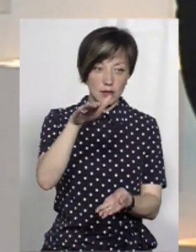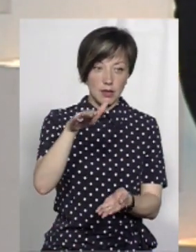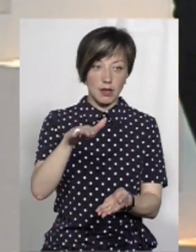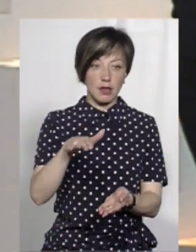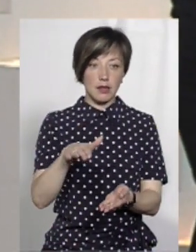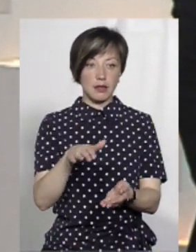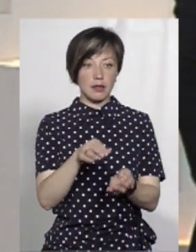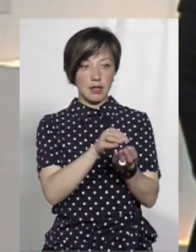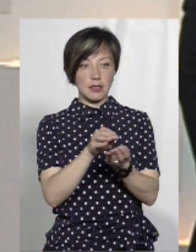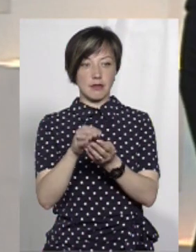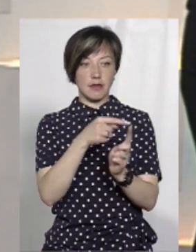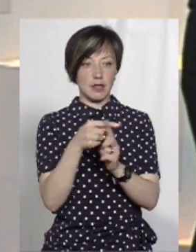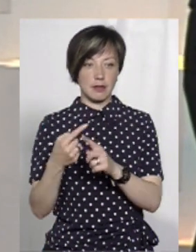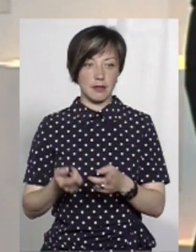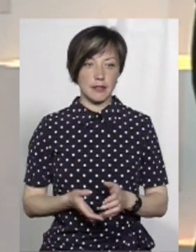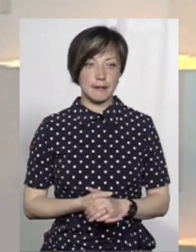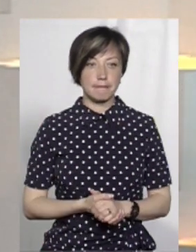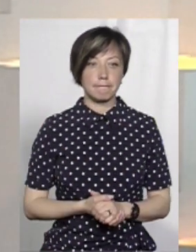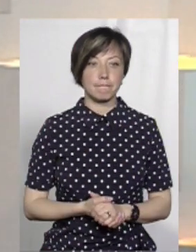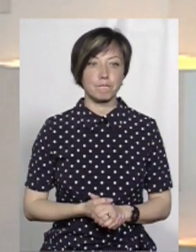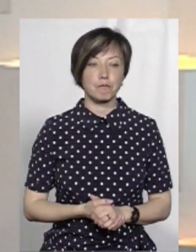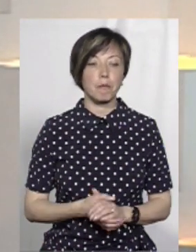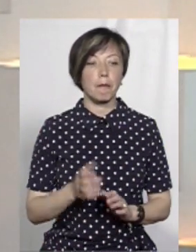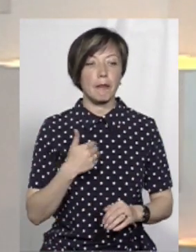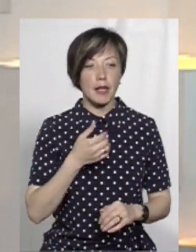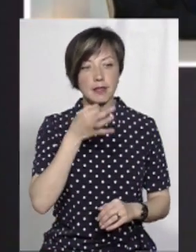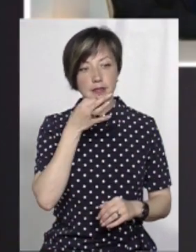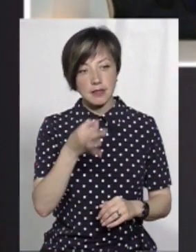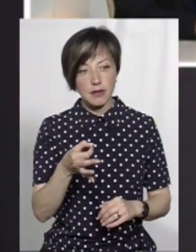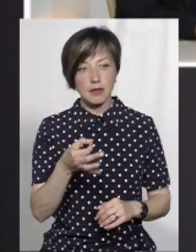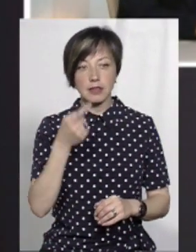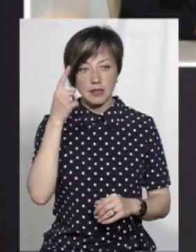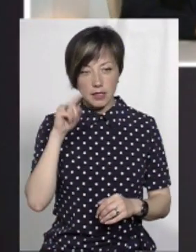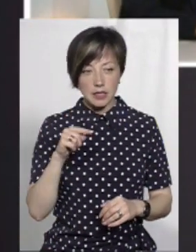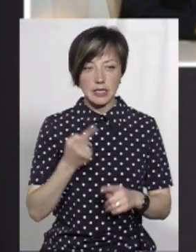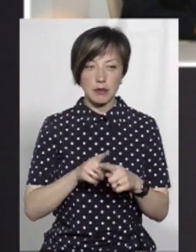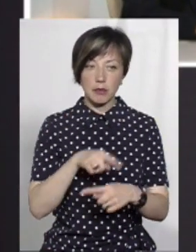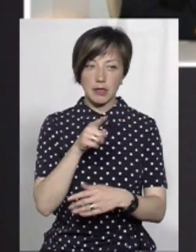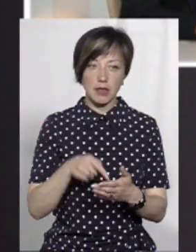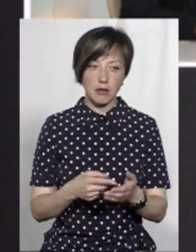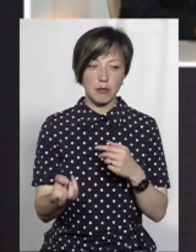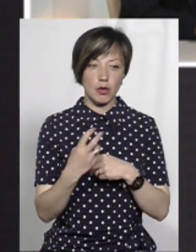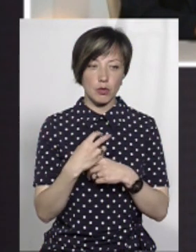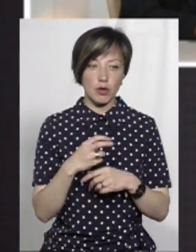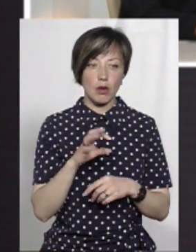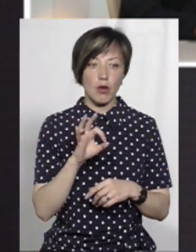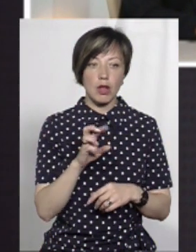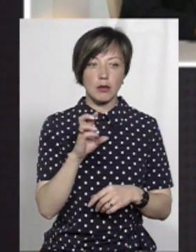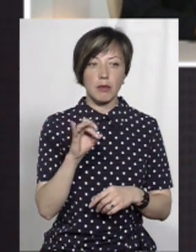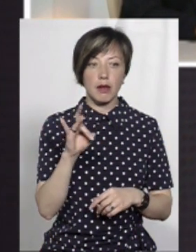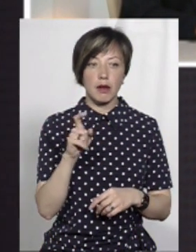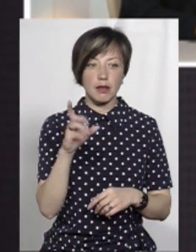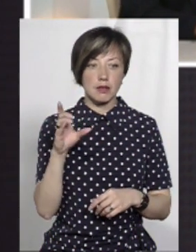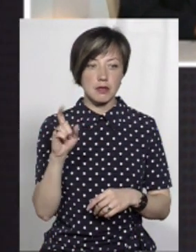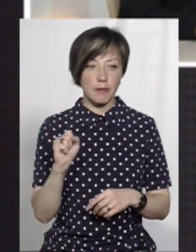це все на цвінтарі. Ці гроби, надгробки і так далі. І я сказав, ви знаєте, з цим питанням до мене приходила Олена Береза.